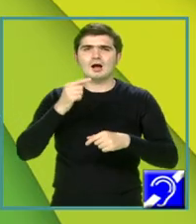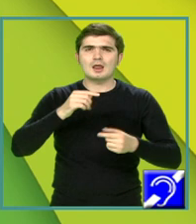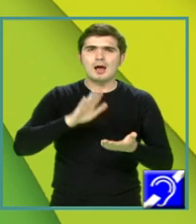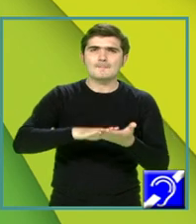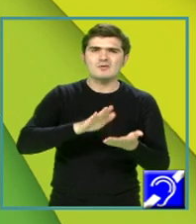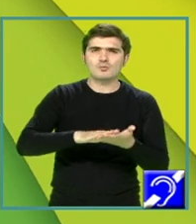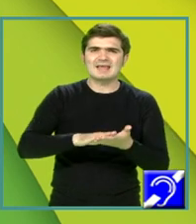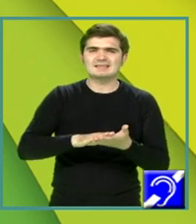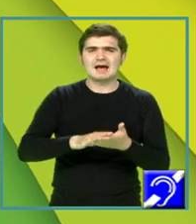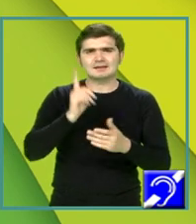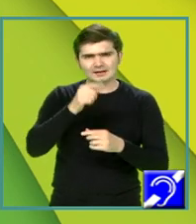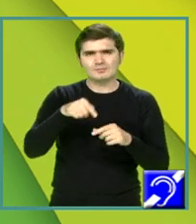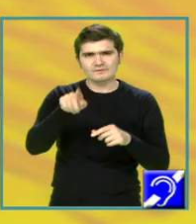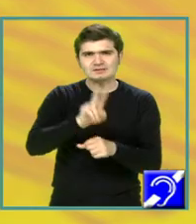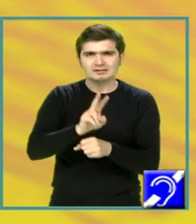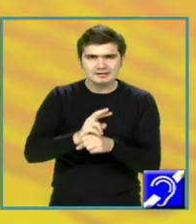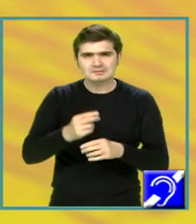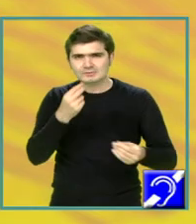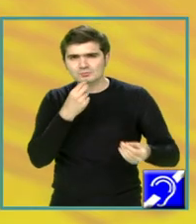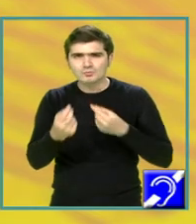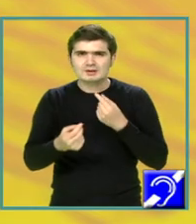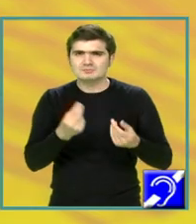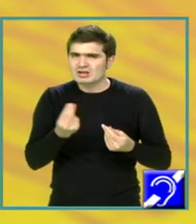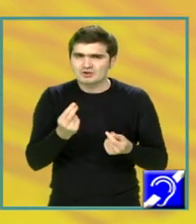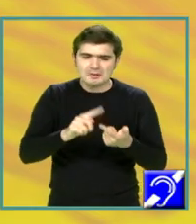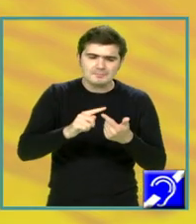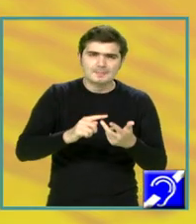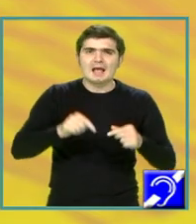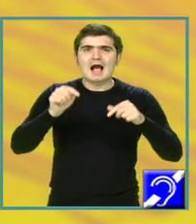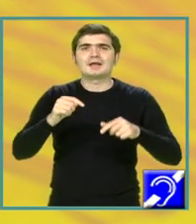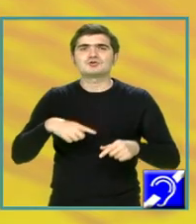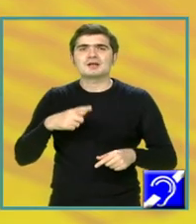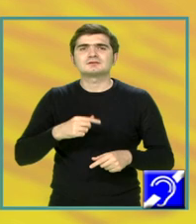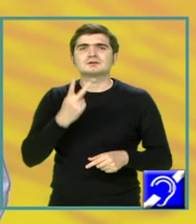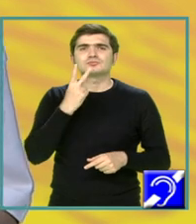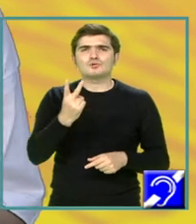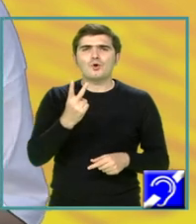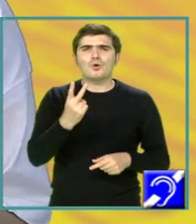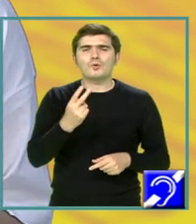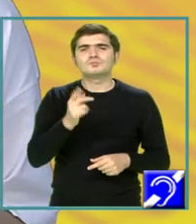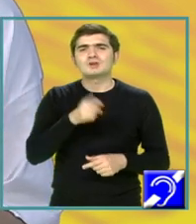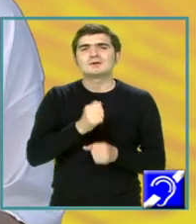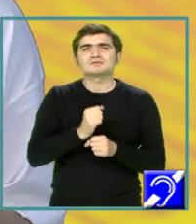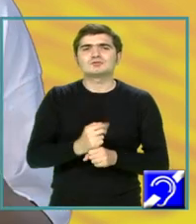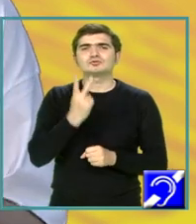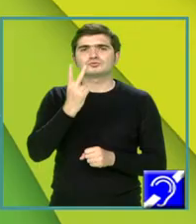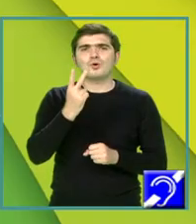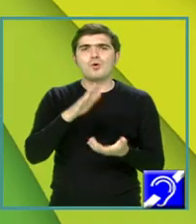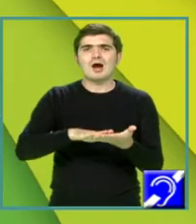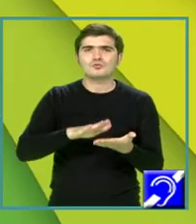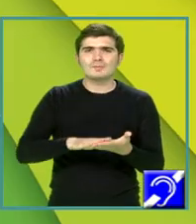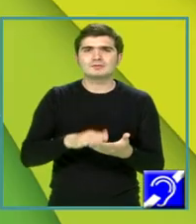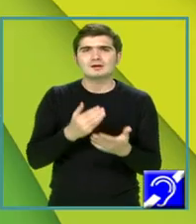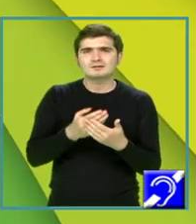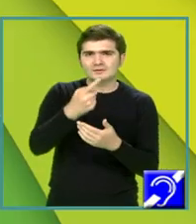insistați, să fiți foarte atenți. Aici aveți, evident, cele două argumente, trebuie să formulați cele două argumente, să vă